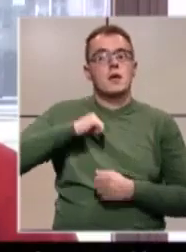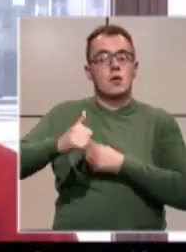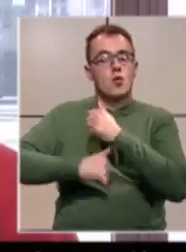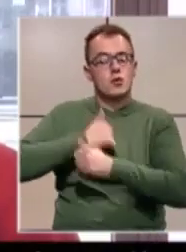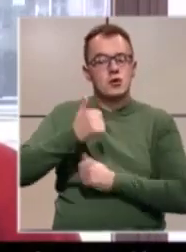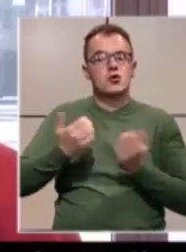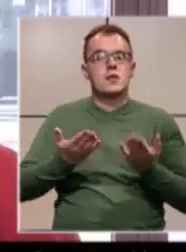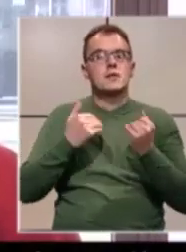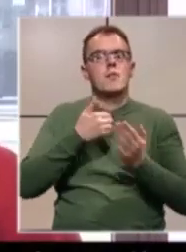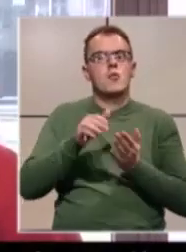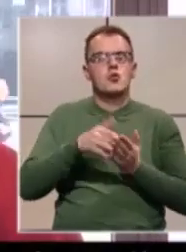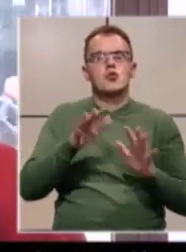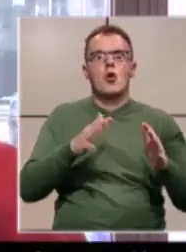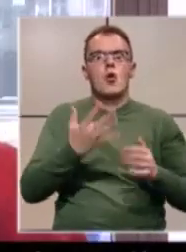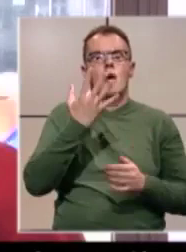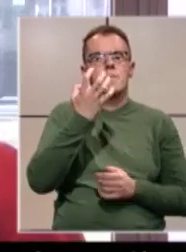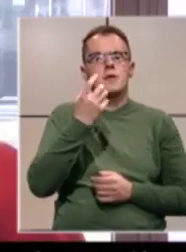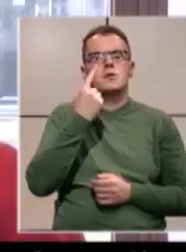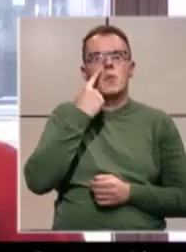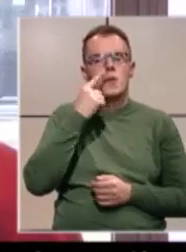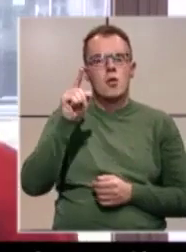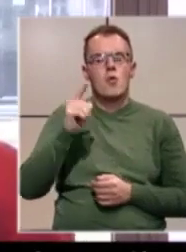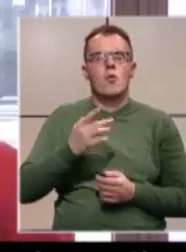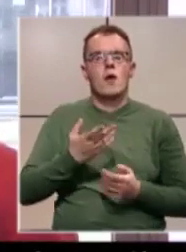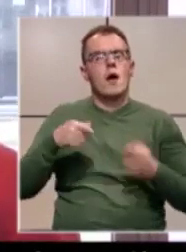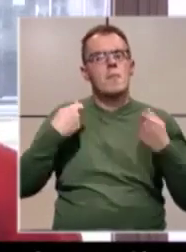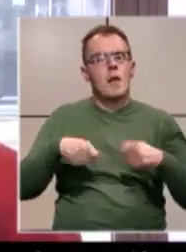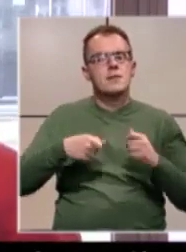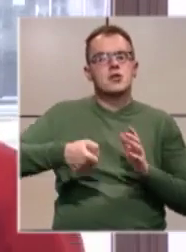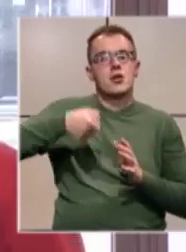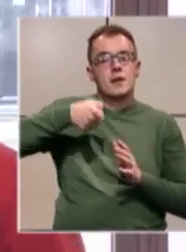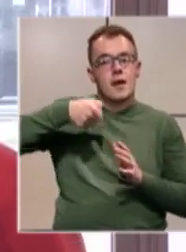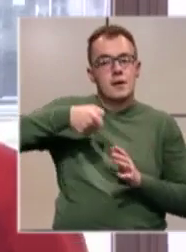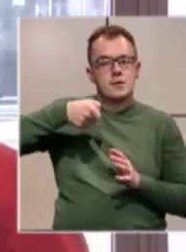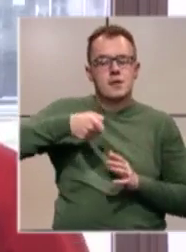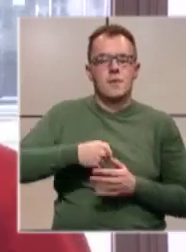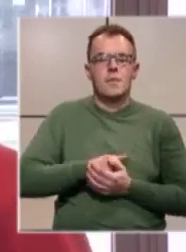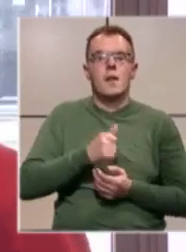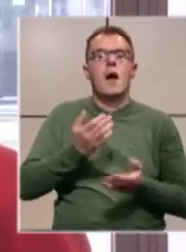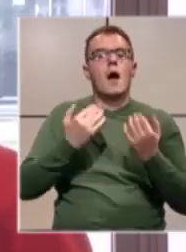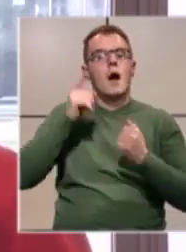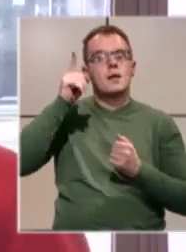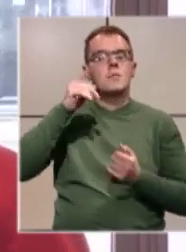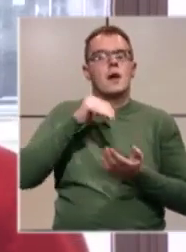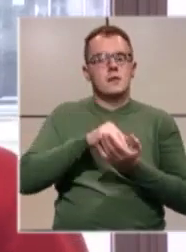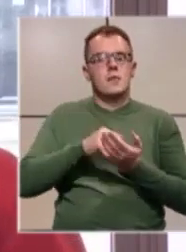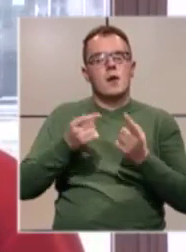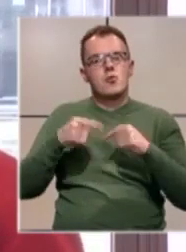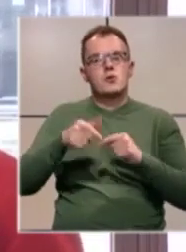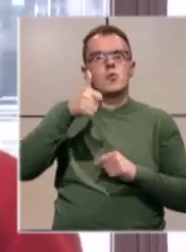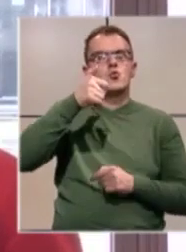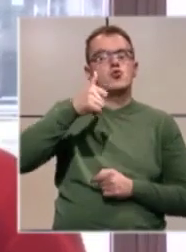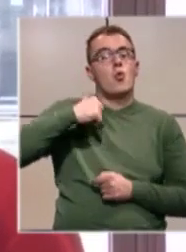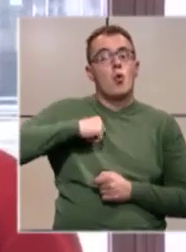potroši oko 500 milijuna plastičnih kesa a njima posebno treba 100